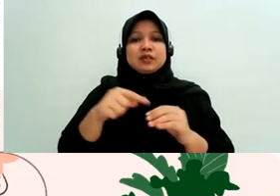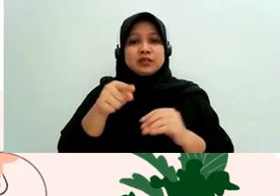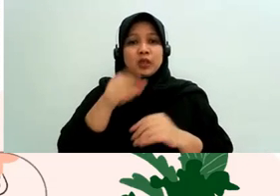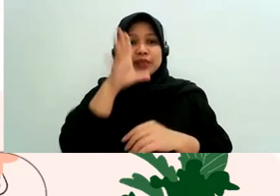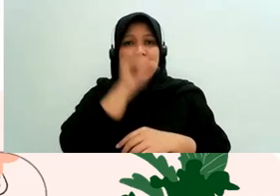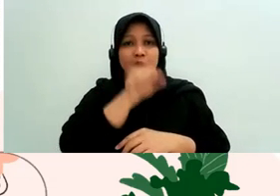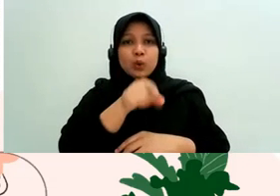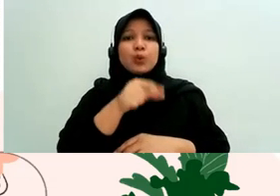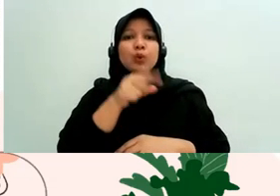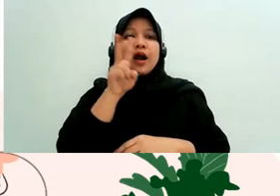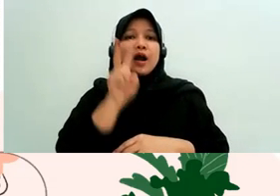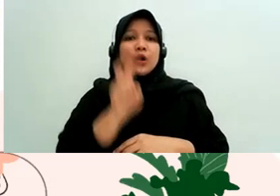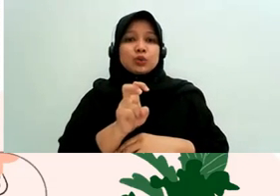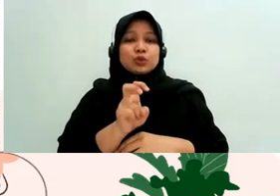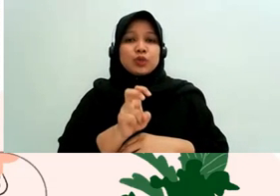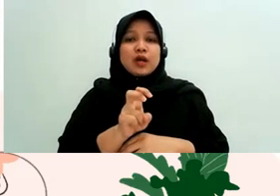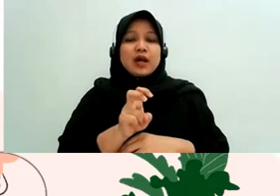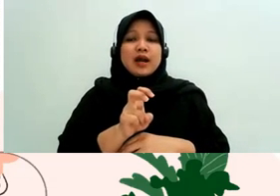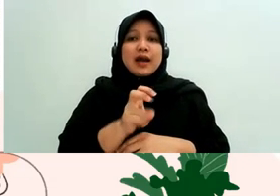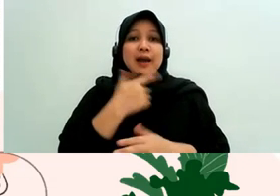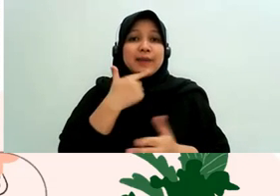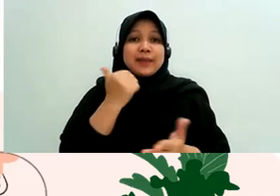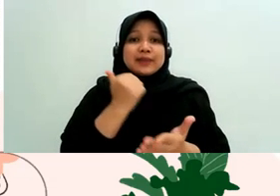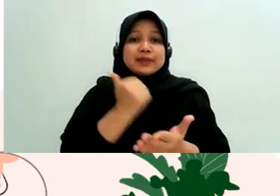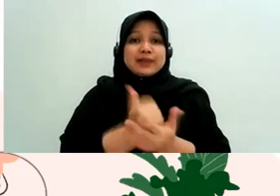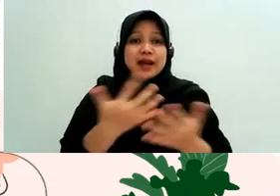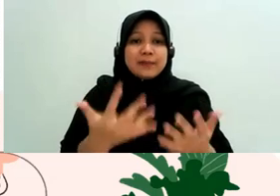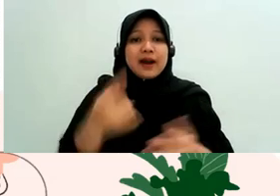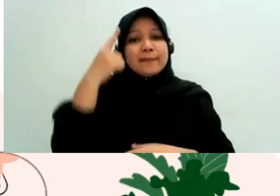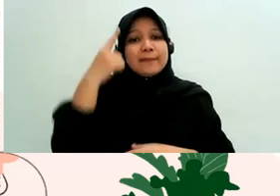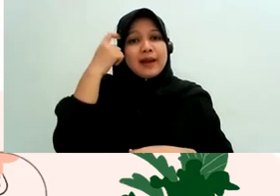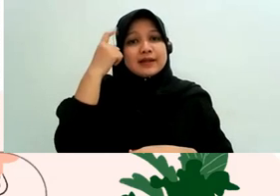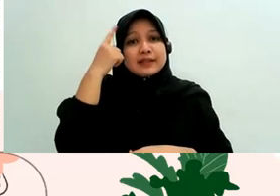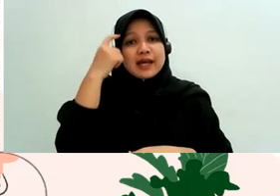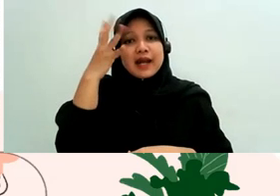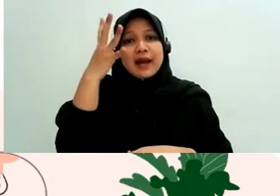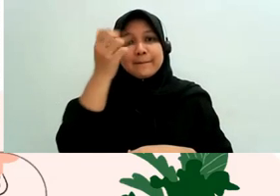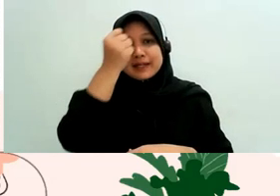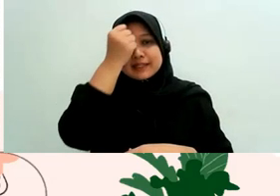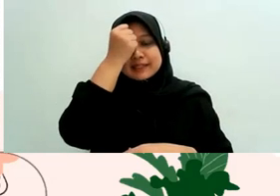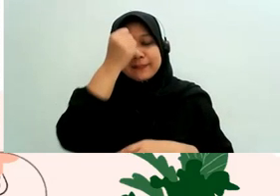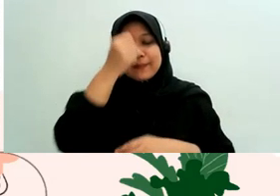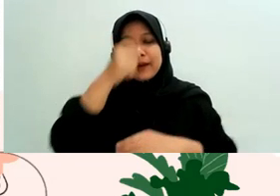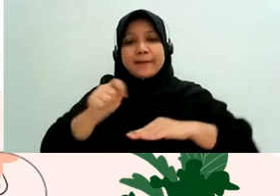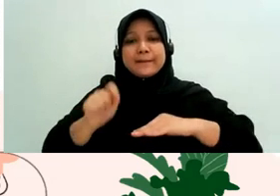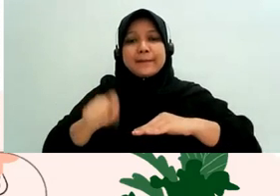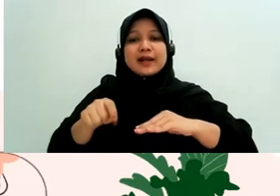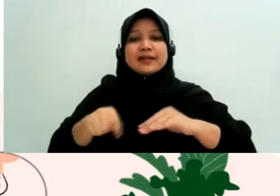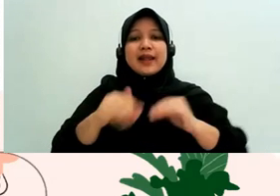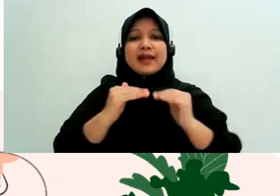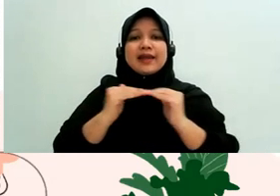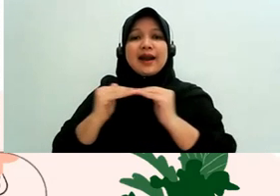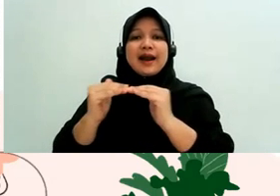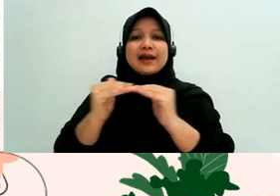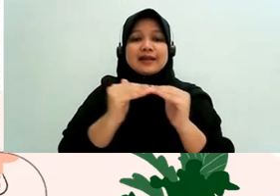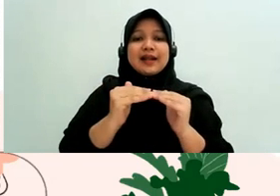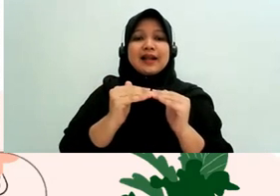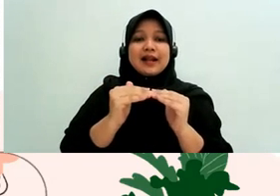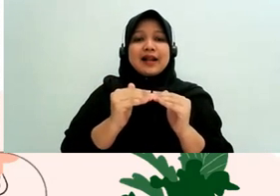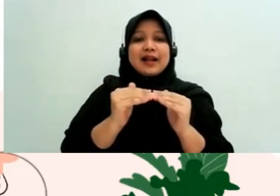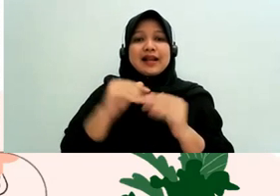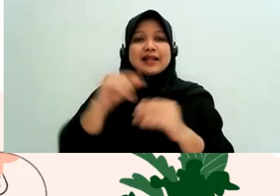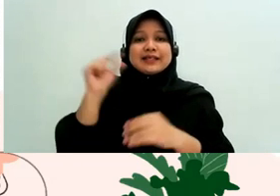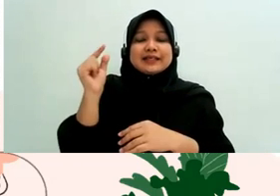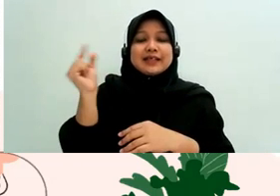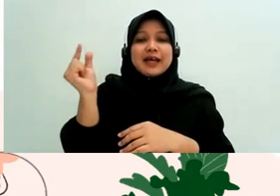menurut saya sangat penting teman-teman mempelajari prinsip peradilan yang fair yang berlaku secara umum untuk setiap jenis perkara ini